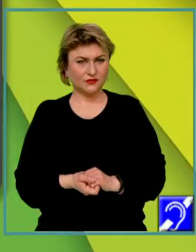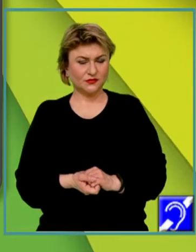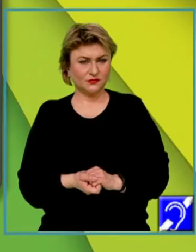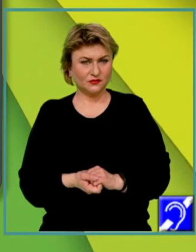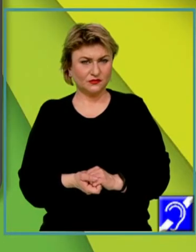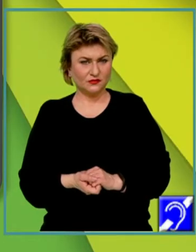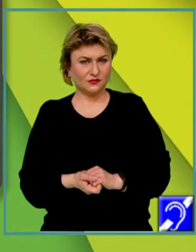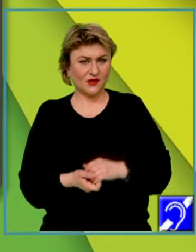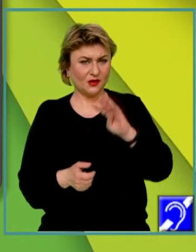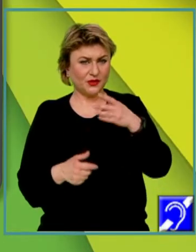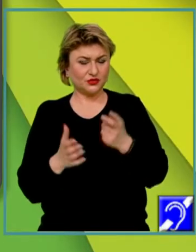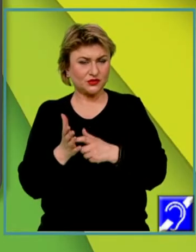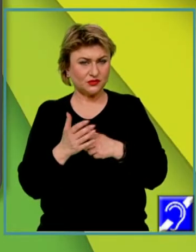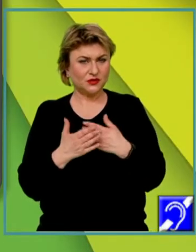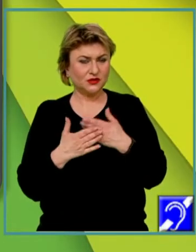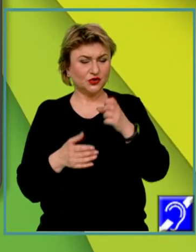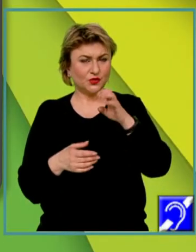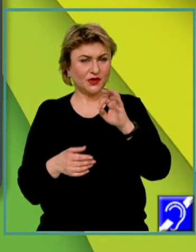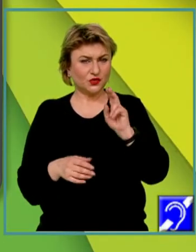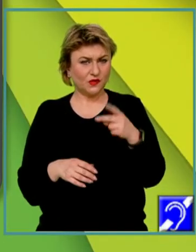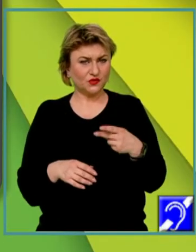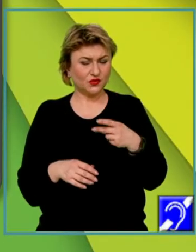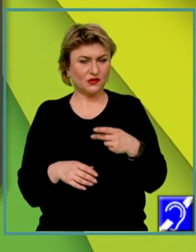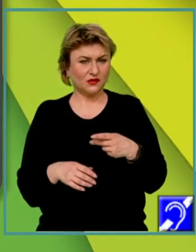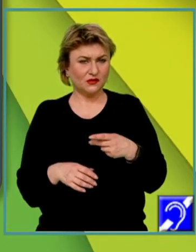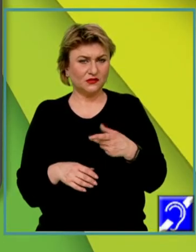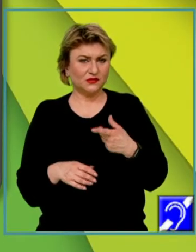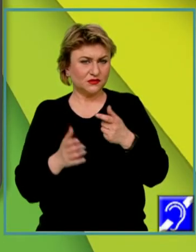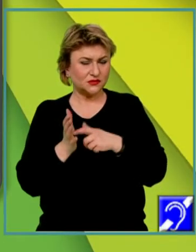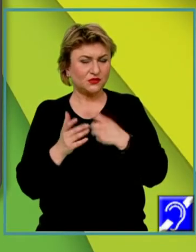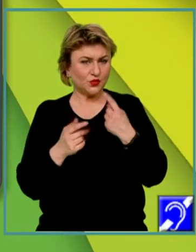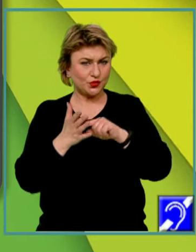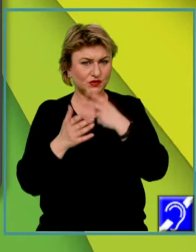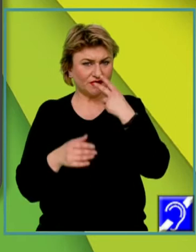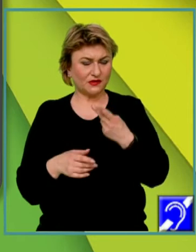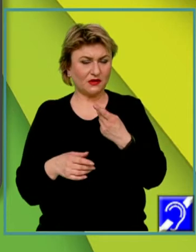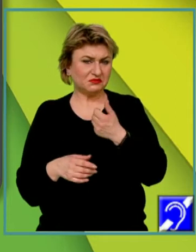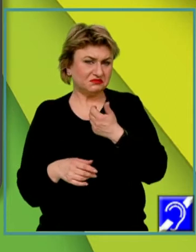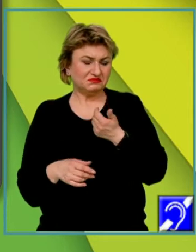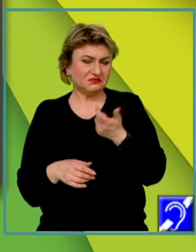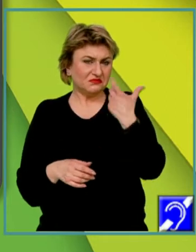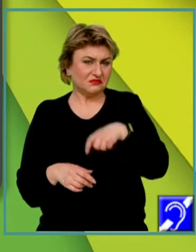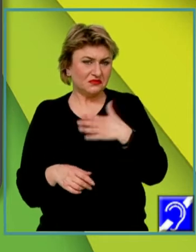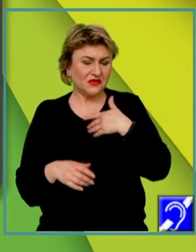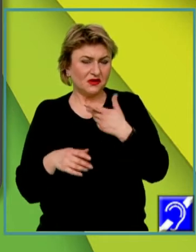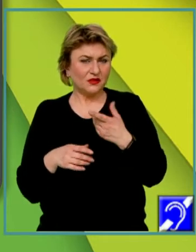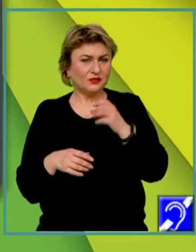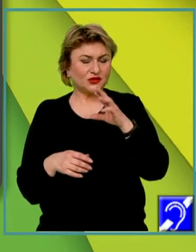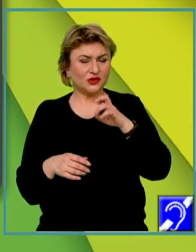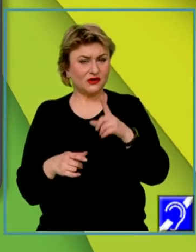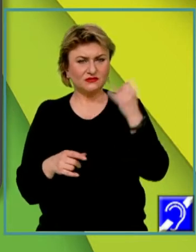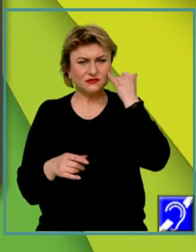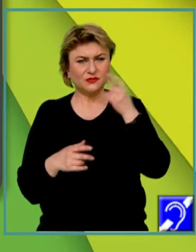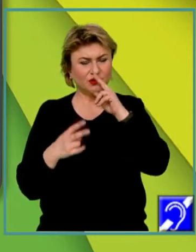A patra cerință de la subiectul al doilea ne solicită un punct de vedere personal referitor la ideea